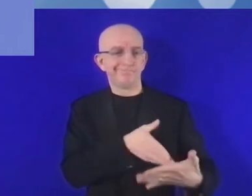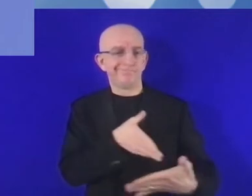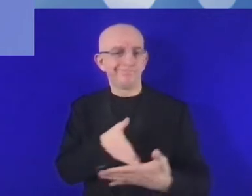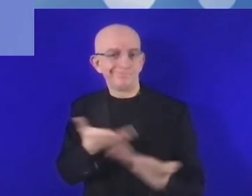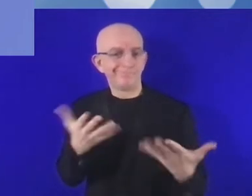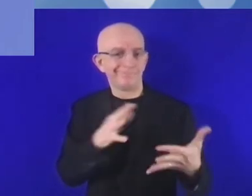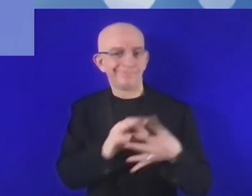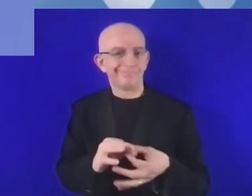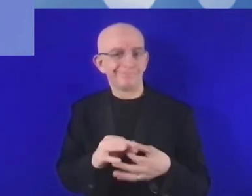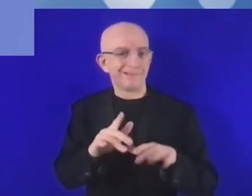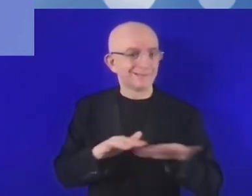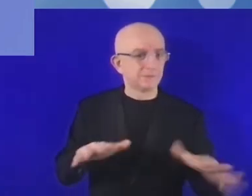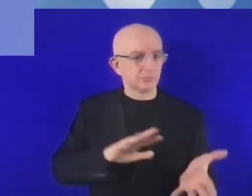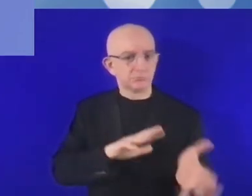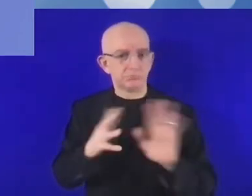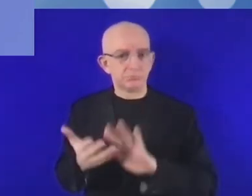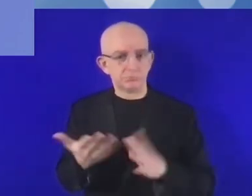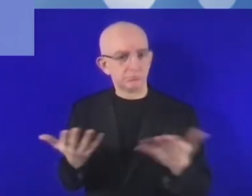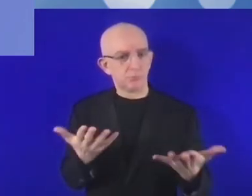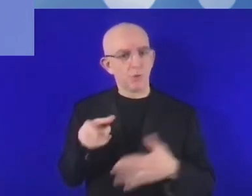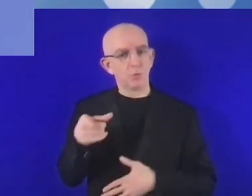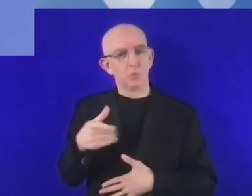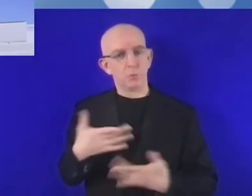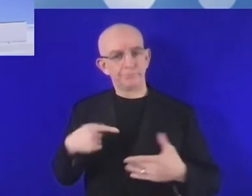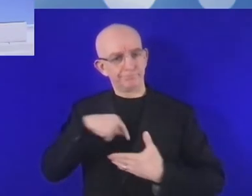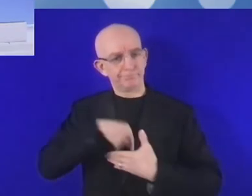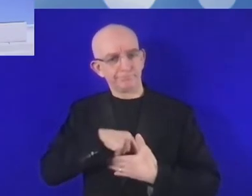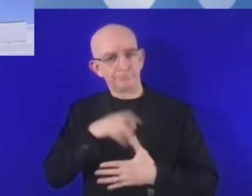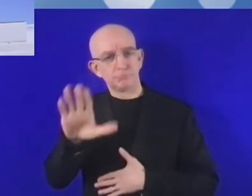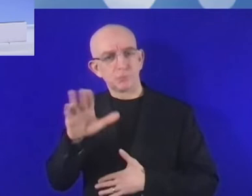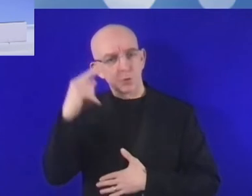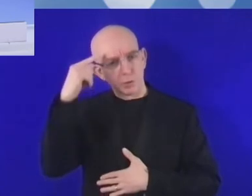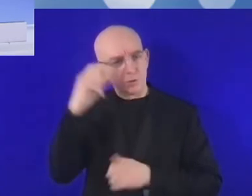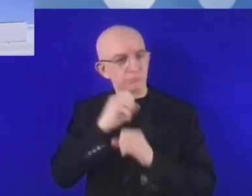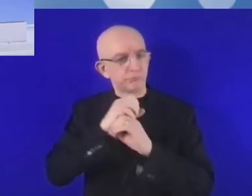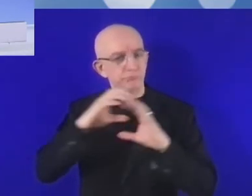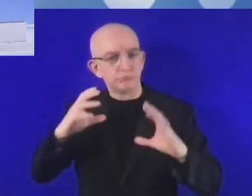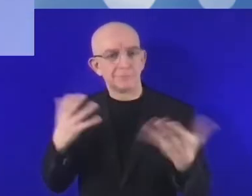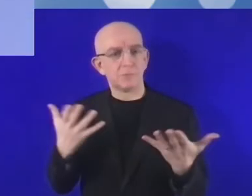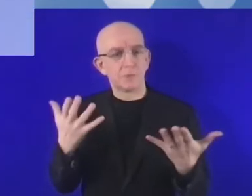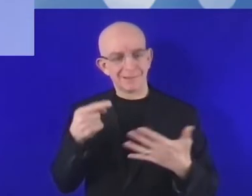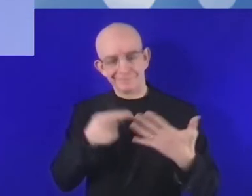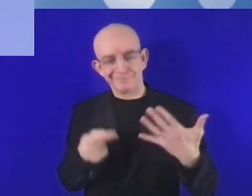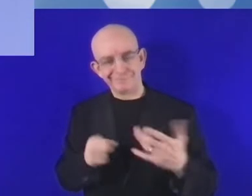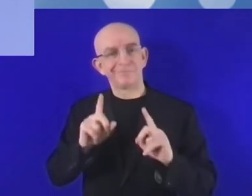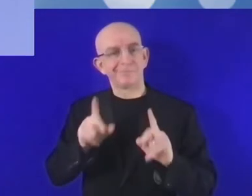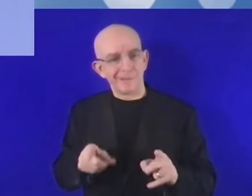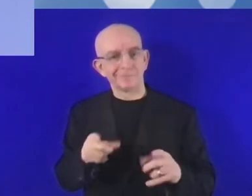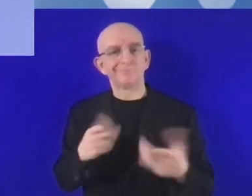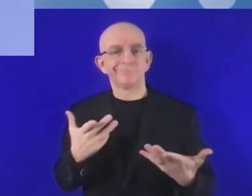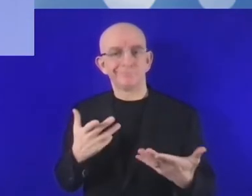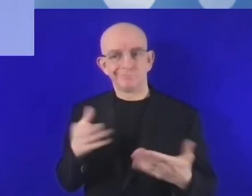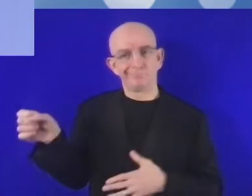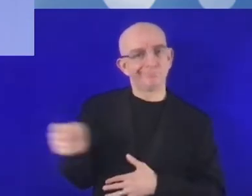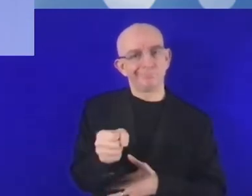cyfrowej w nadchodzących latach i w jakich obszarach będą konieczne interwencje regulacyjne? Bardzo dziękuję, panie